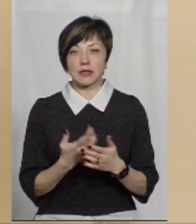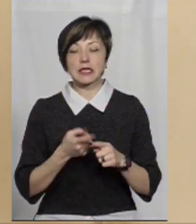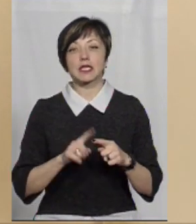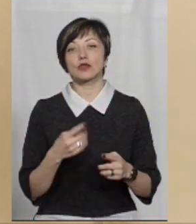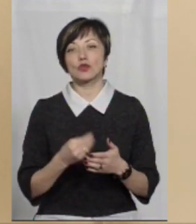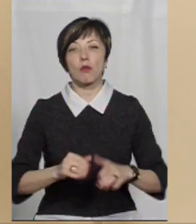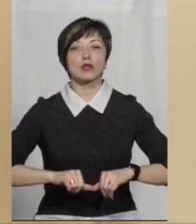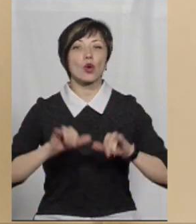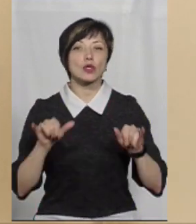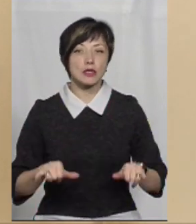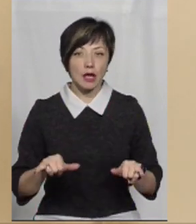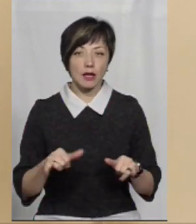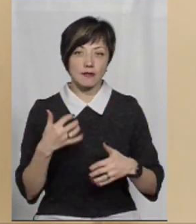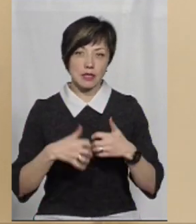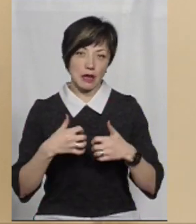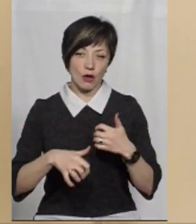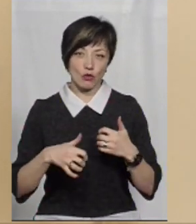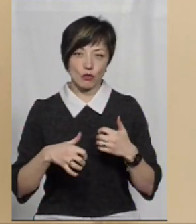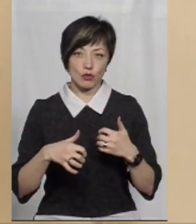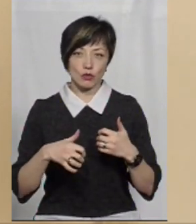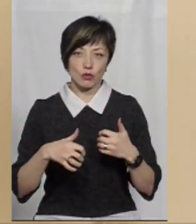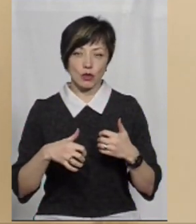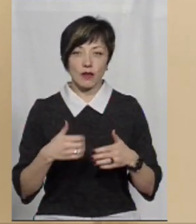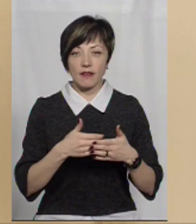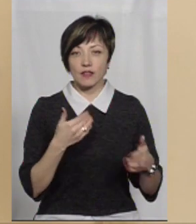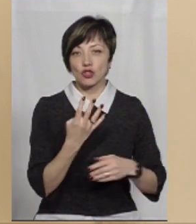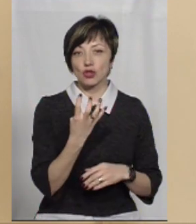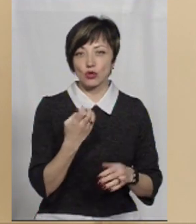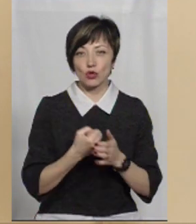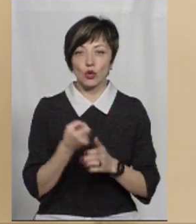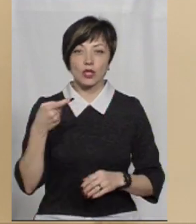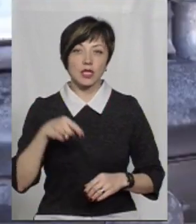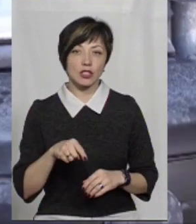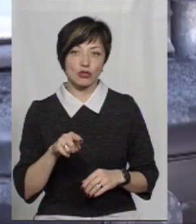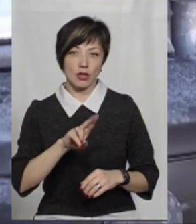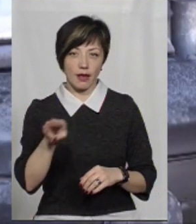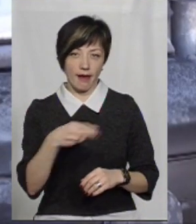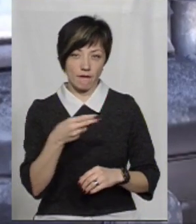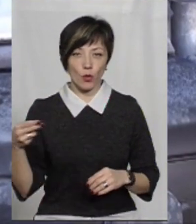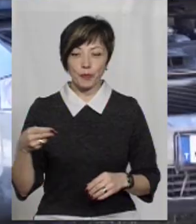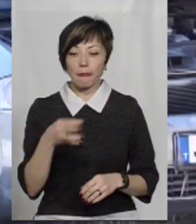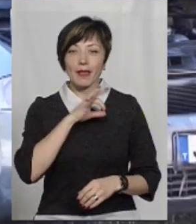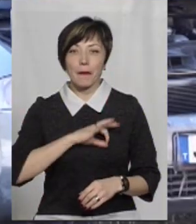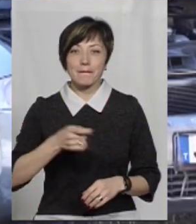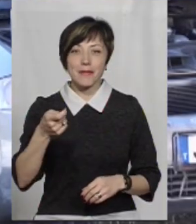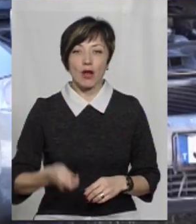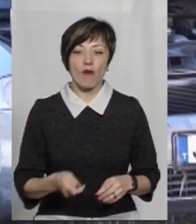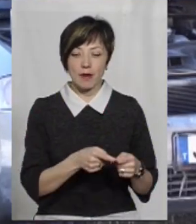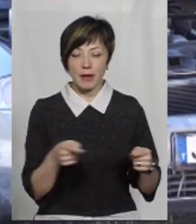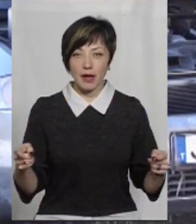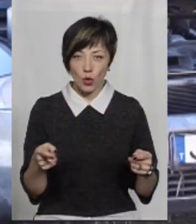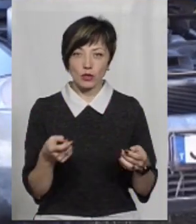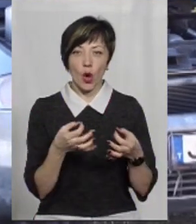сума зросте, скажімо, в середньому від 400 до 1000 євро. Пільговий період для розмитнення авто